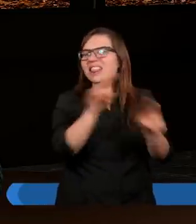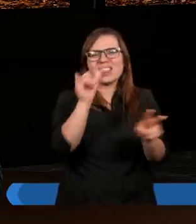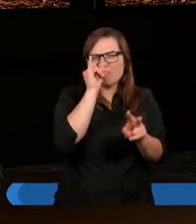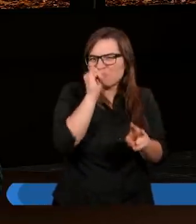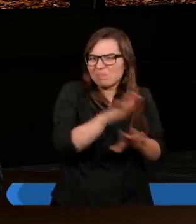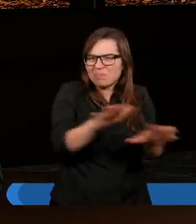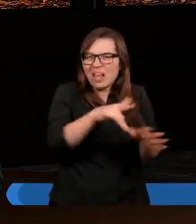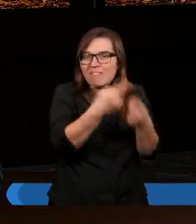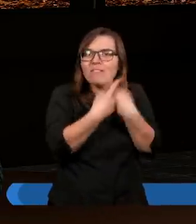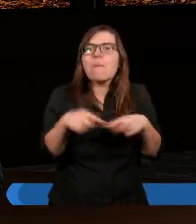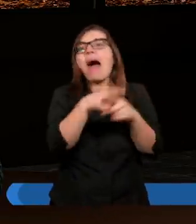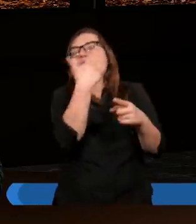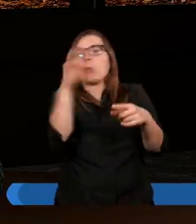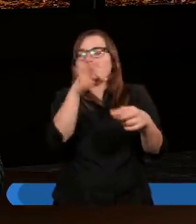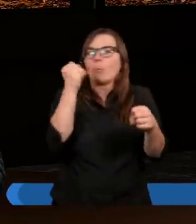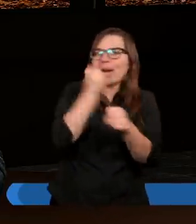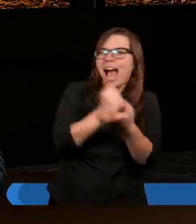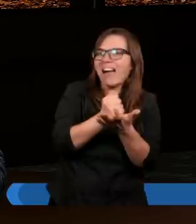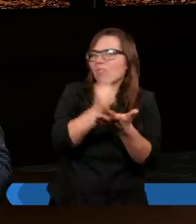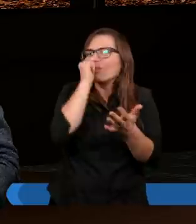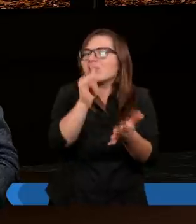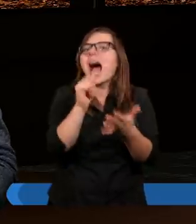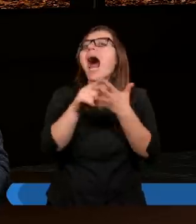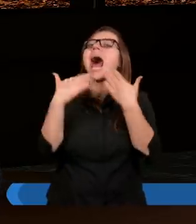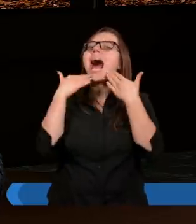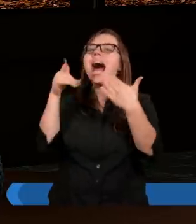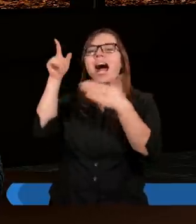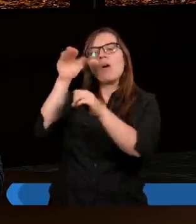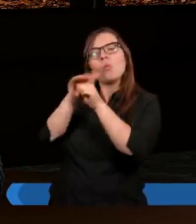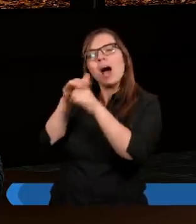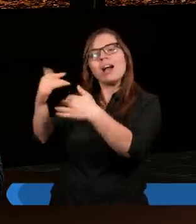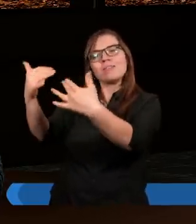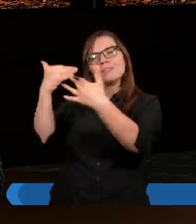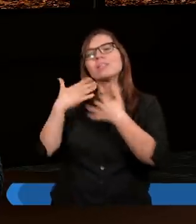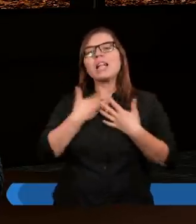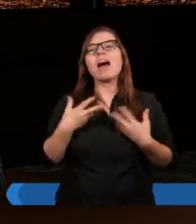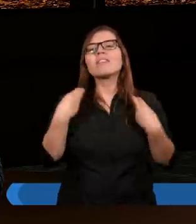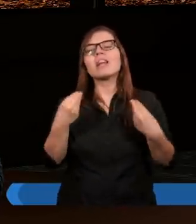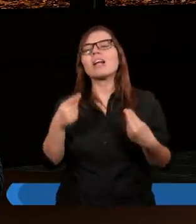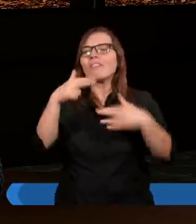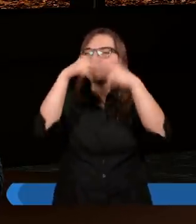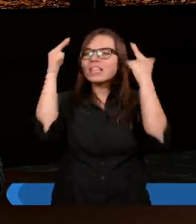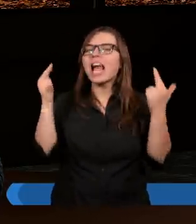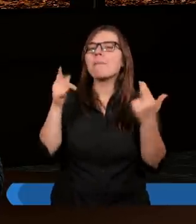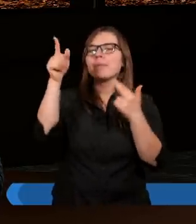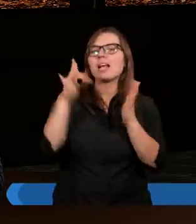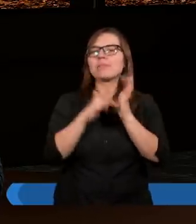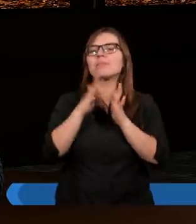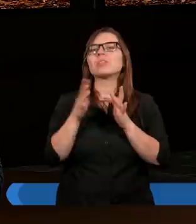może wypełniać. I oto się wszystko rozbiło w niebie. Próbował